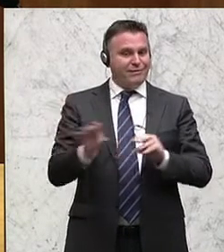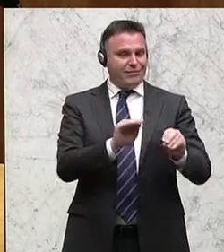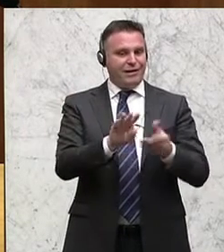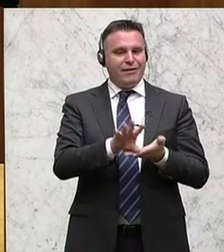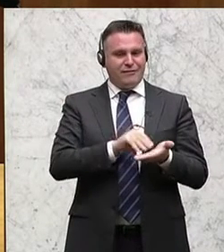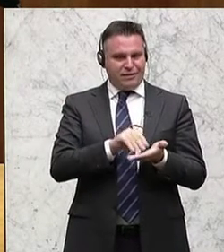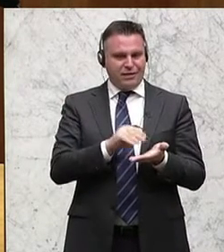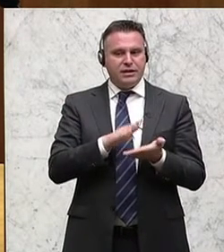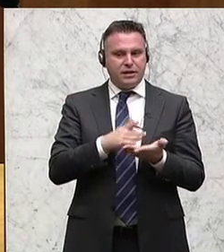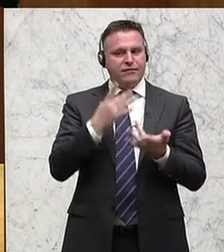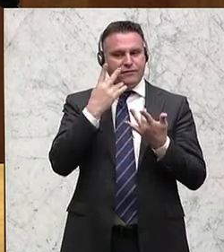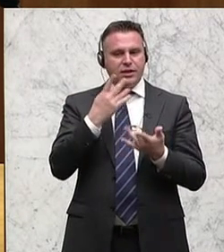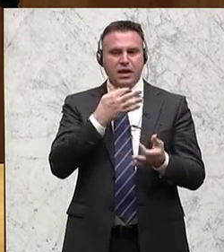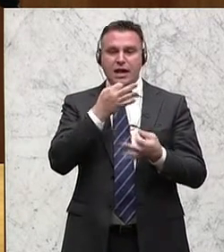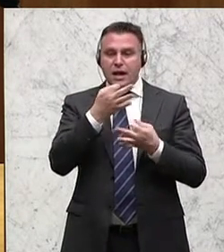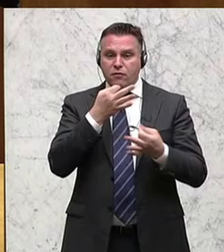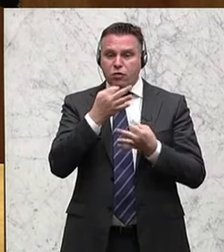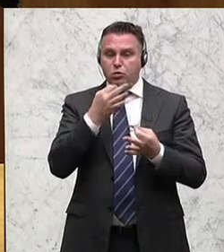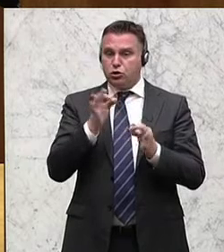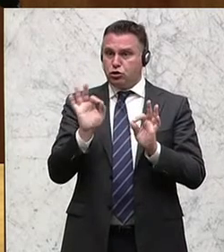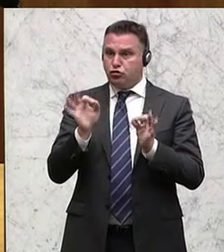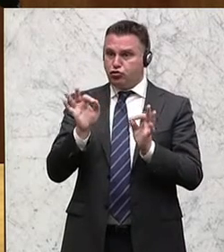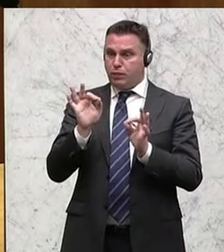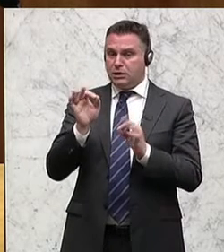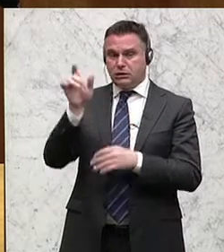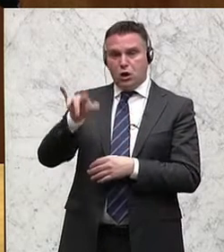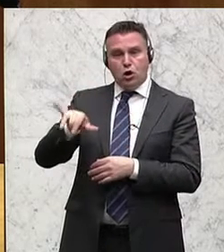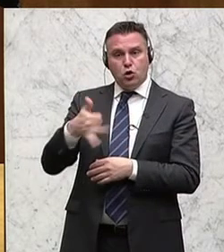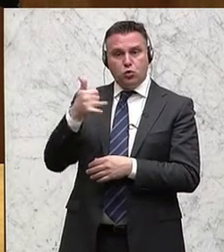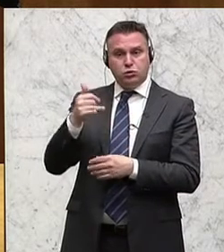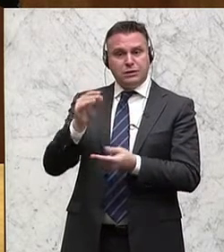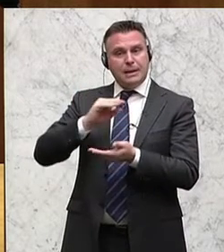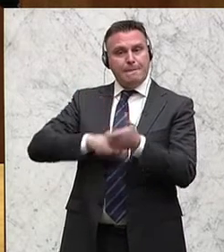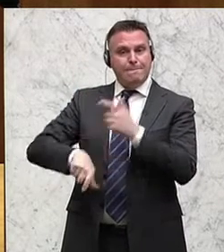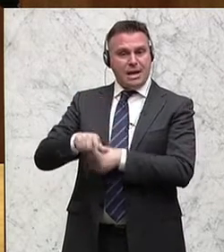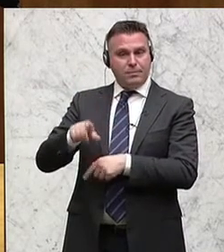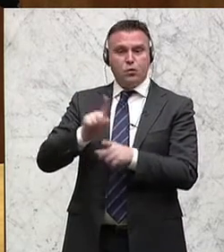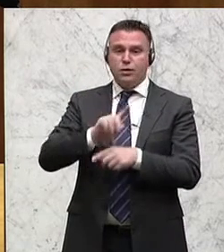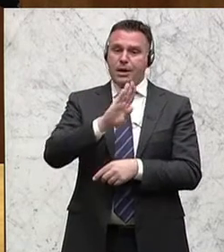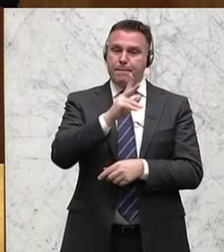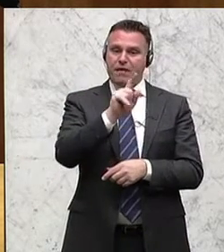ja auch dieser direkte Informationsfluss zwischen speziell Geschulten, die Sie zwar bei Beamten in jeder Haftanstalten und dem BVT.